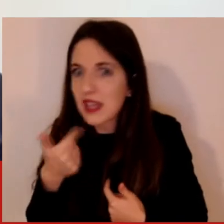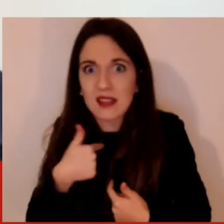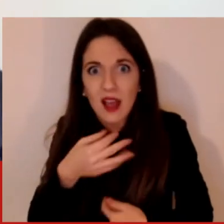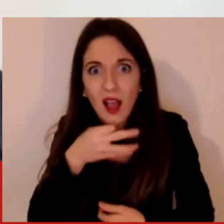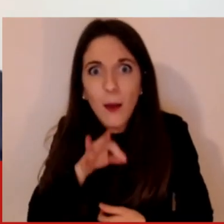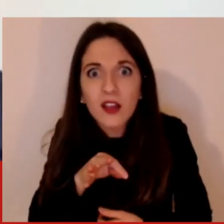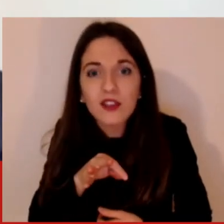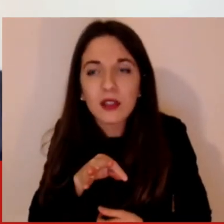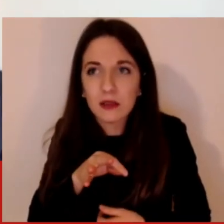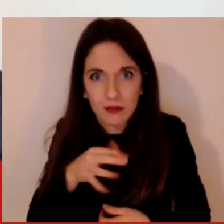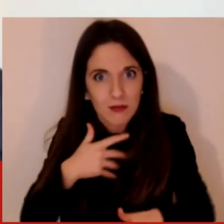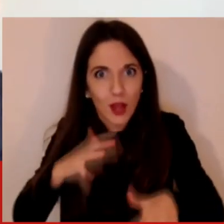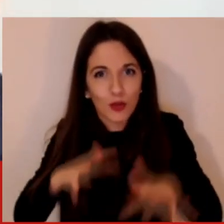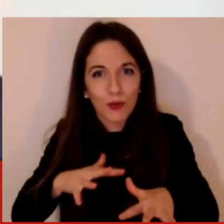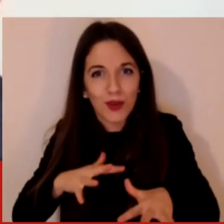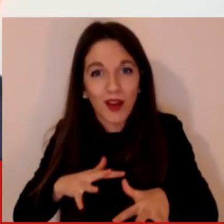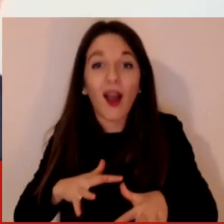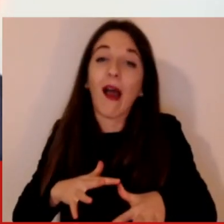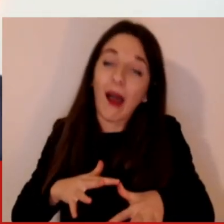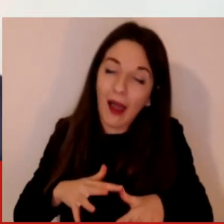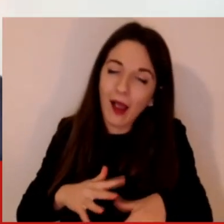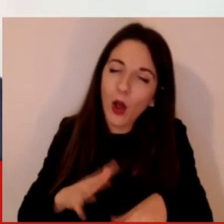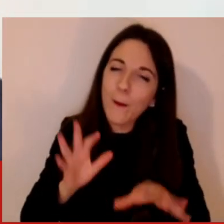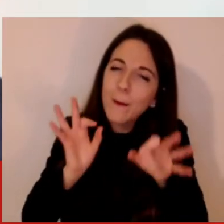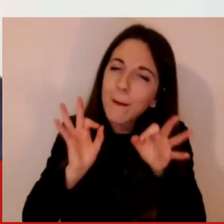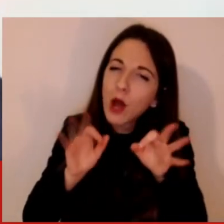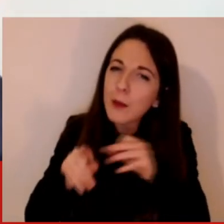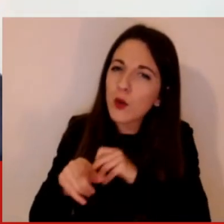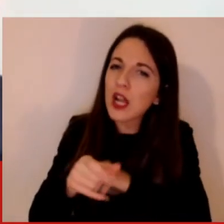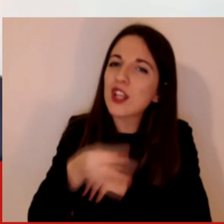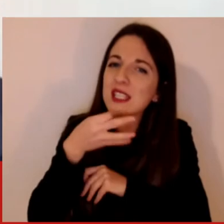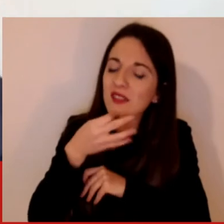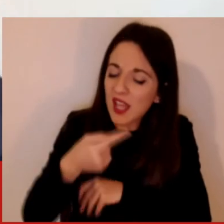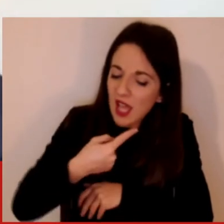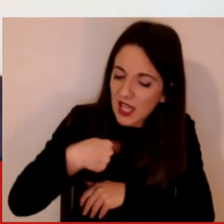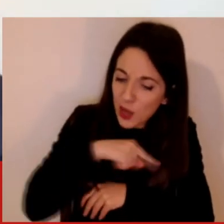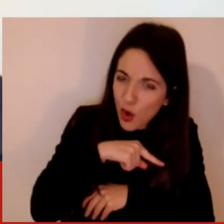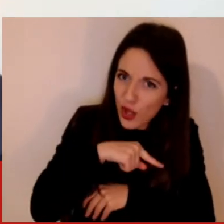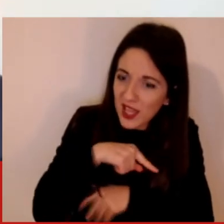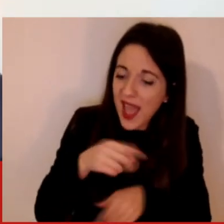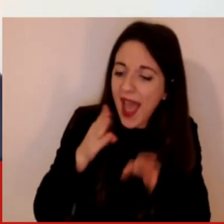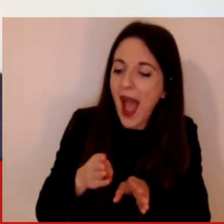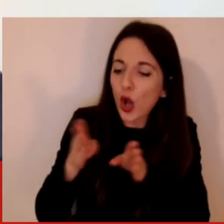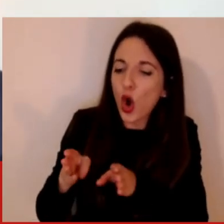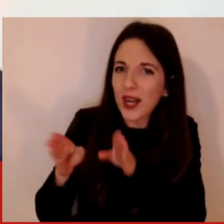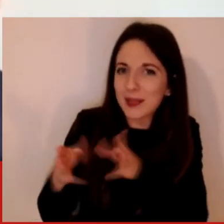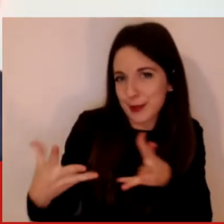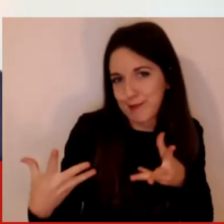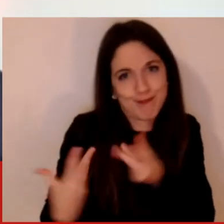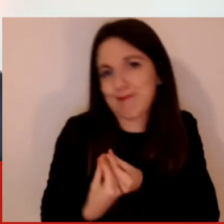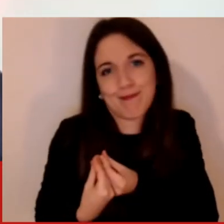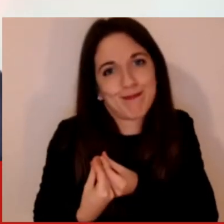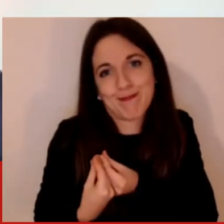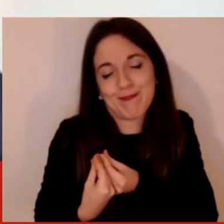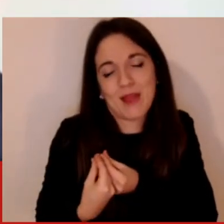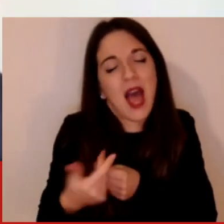più questo fatto che siamo diventati una simbiosi con l'algoritmo, con gli algoritmi, perché è proprio la mancanza che diventa fisica